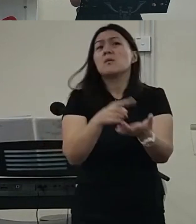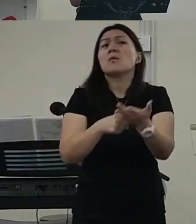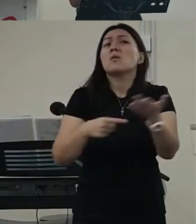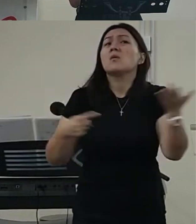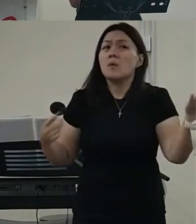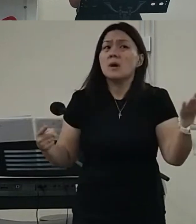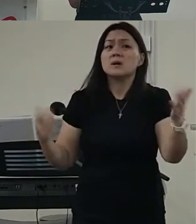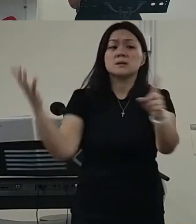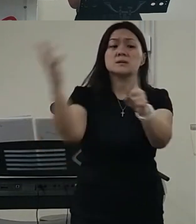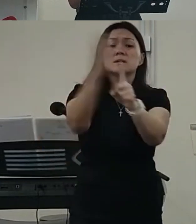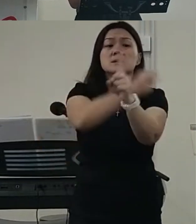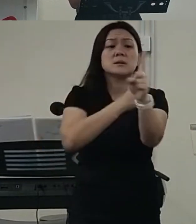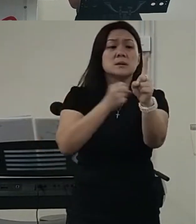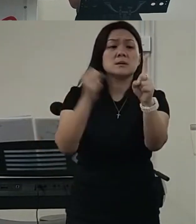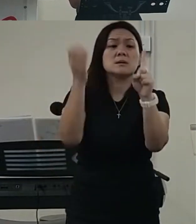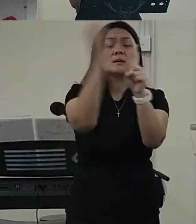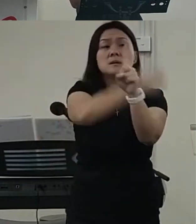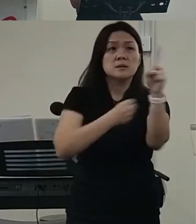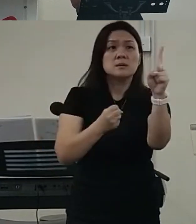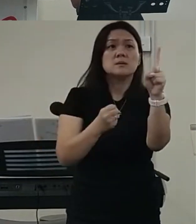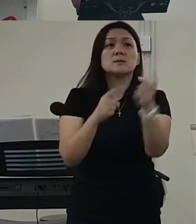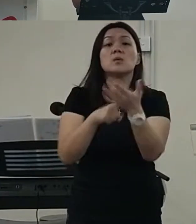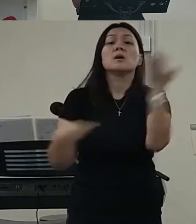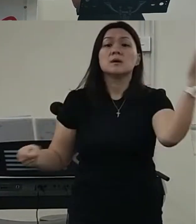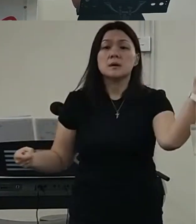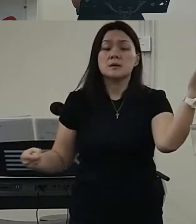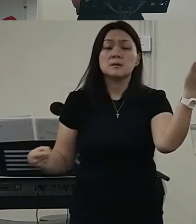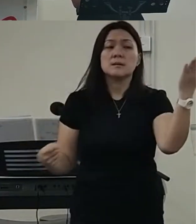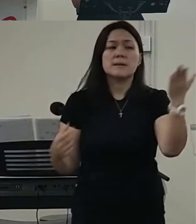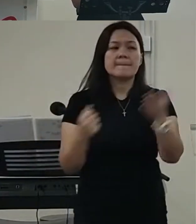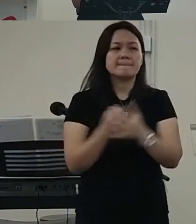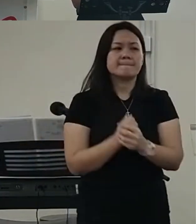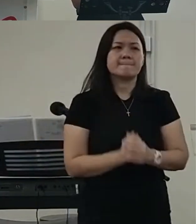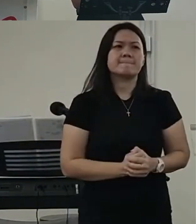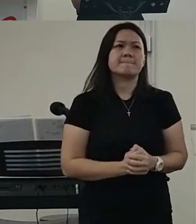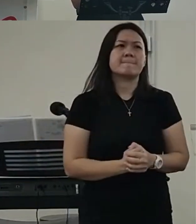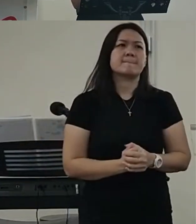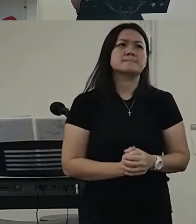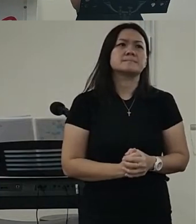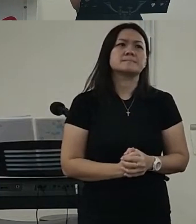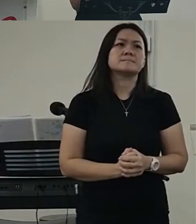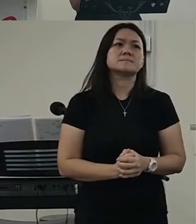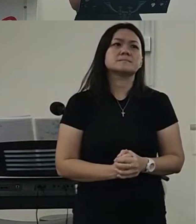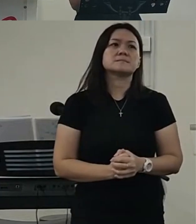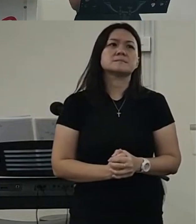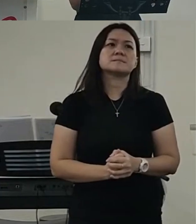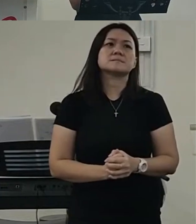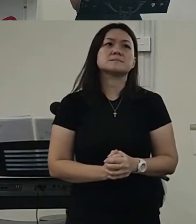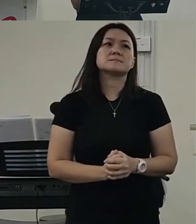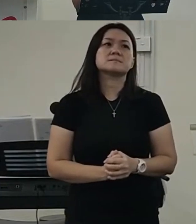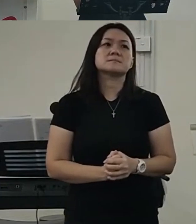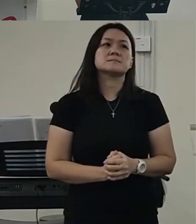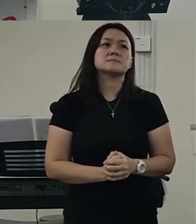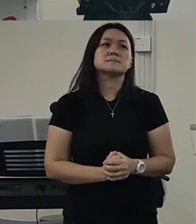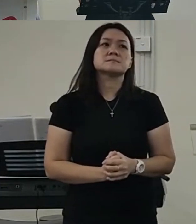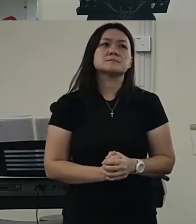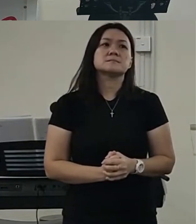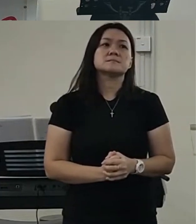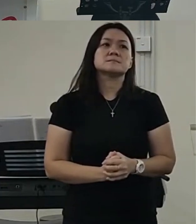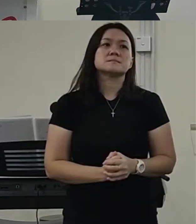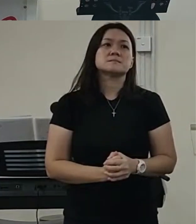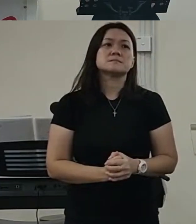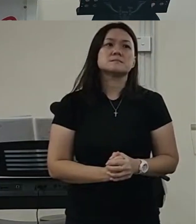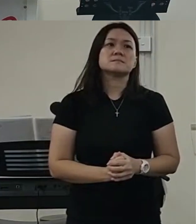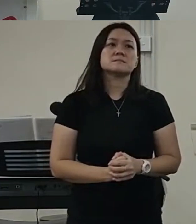那么这个经告诉我们说呢耶稣知道我们的行为the next slidehe saysthis scripture